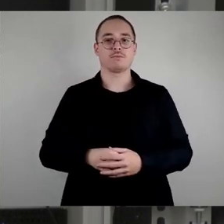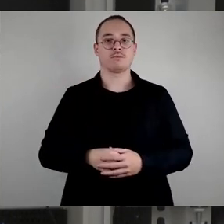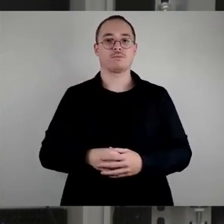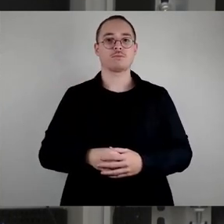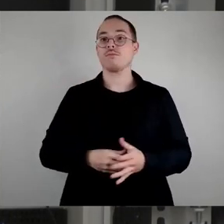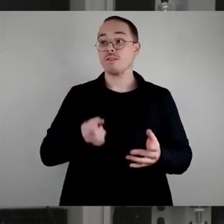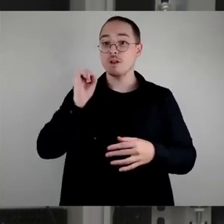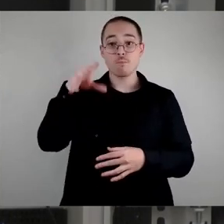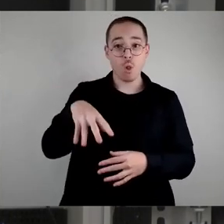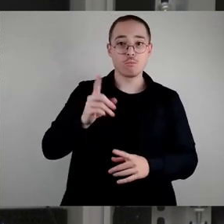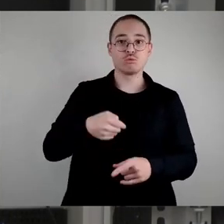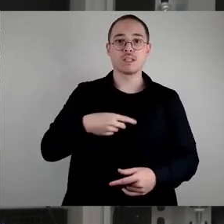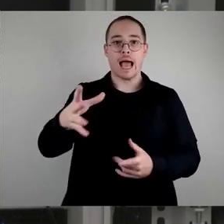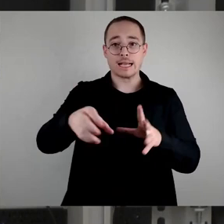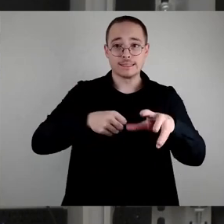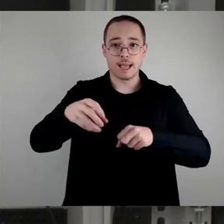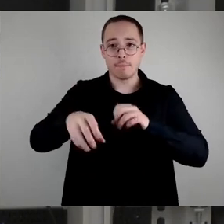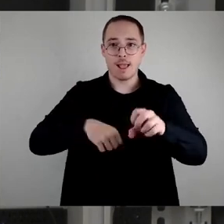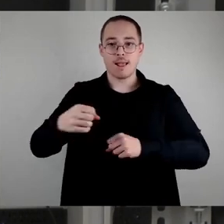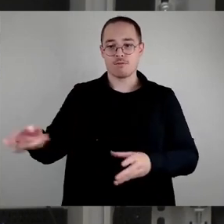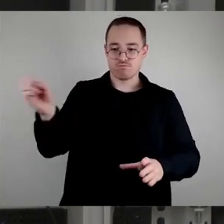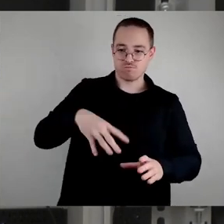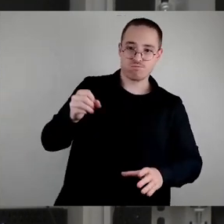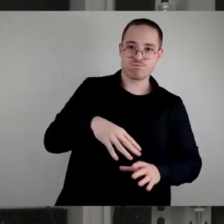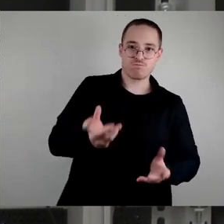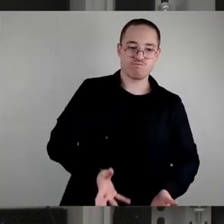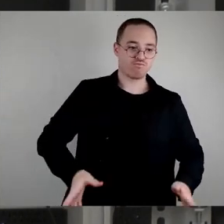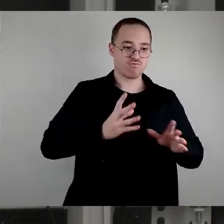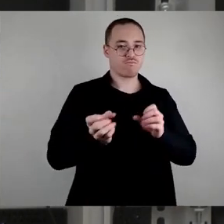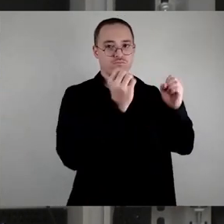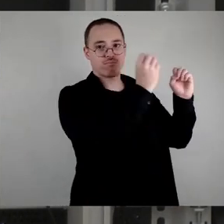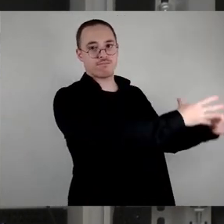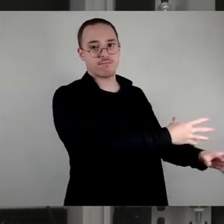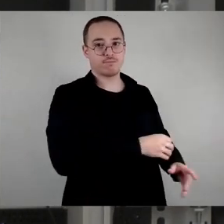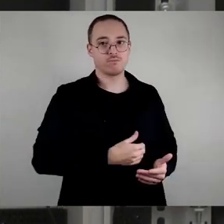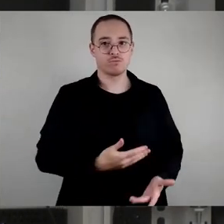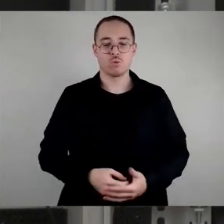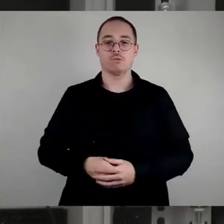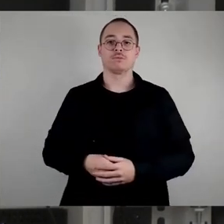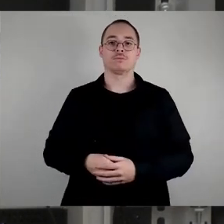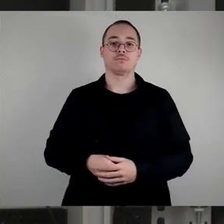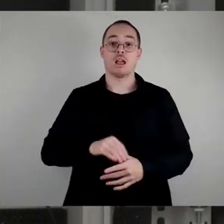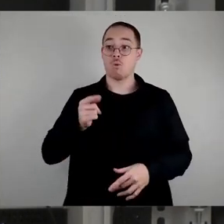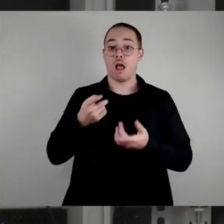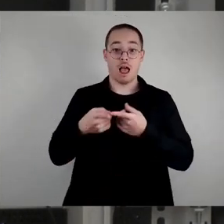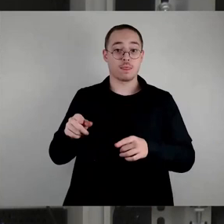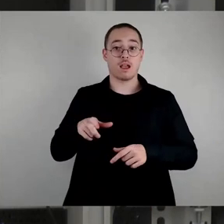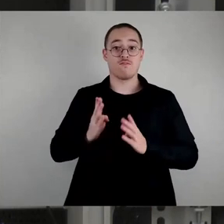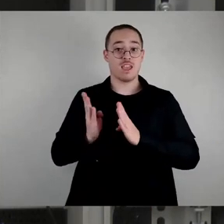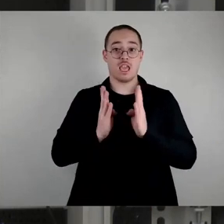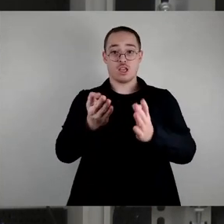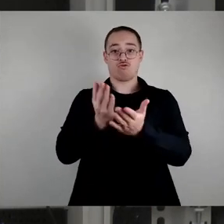Wir hatten aber auch schon andere Dinge auf den Weg gebracht, unter anderem auch auf Initiative der Linken haben wir zum Beispiel